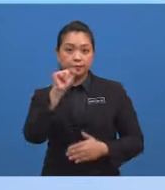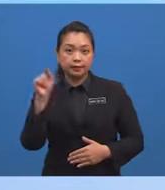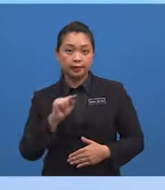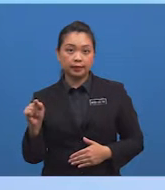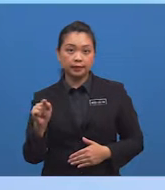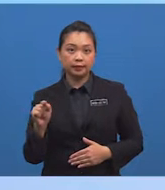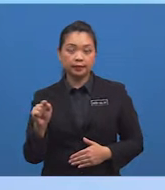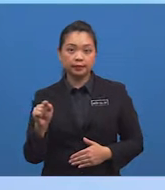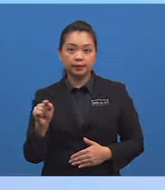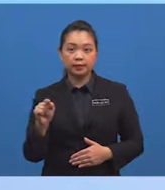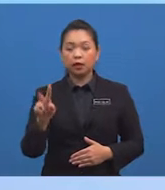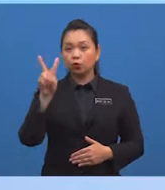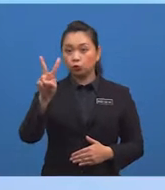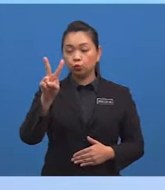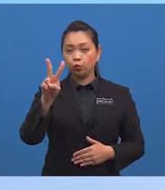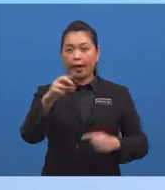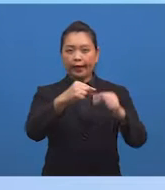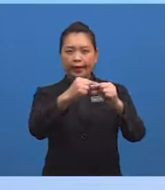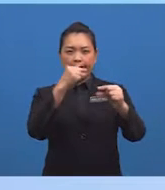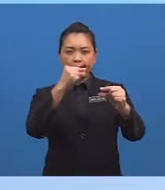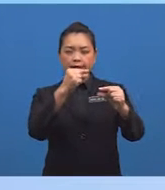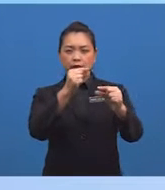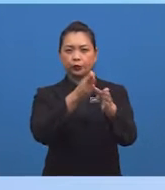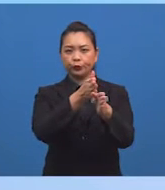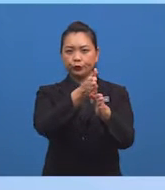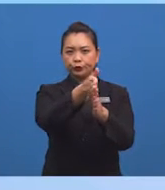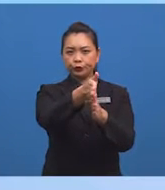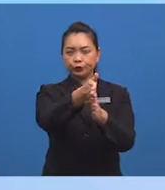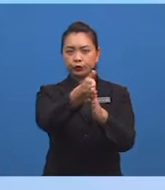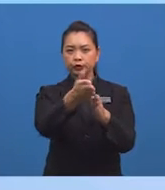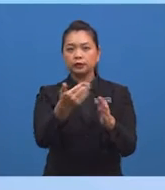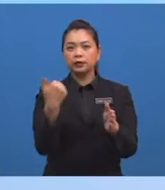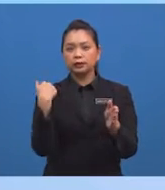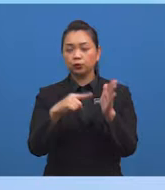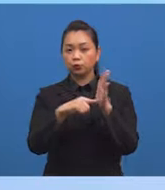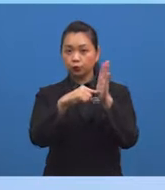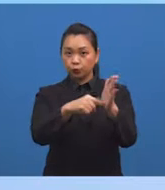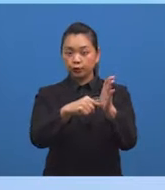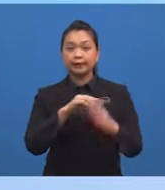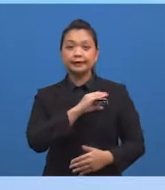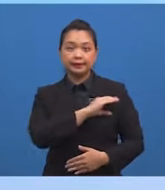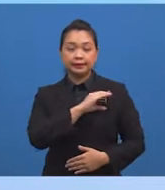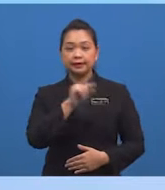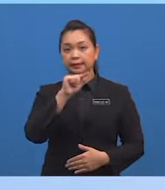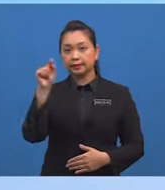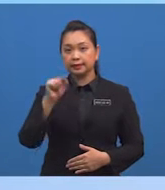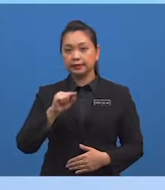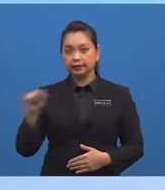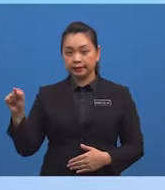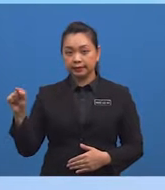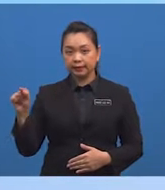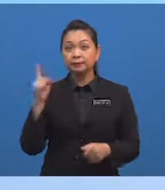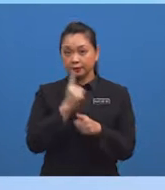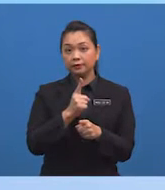Dua garis lurus ini menunjukkan ciri sudut selang seli Kita